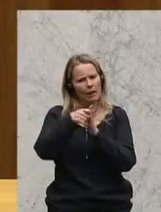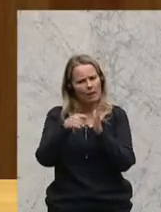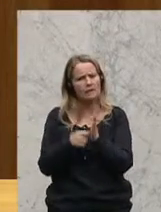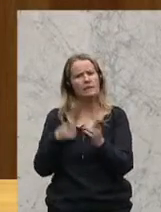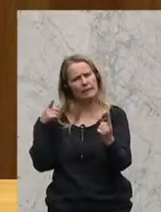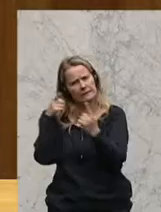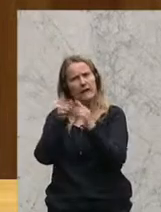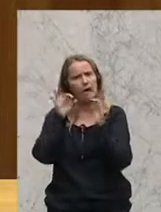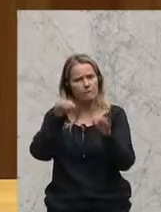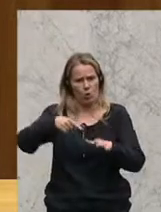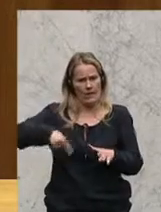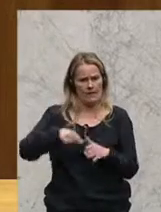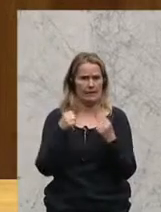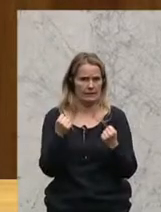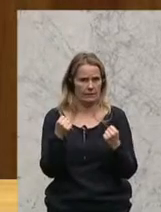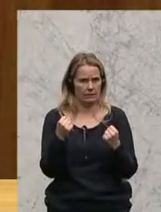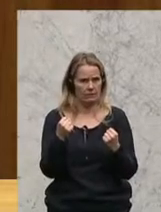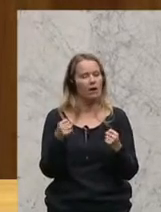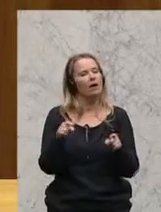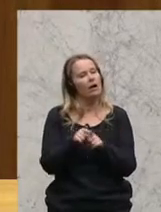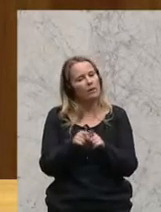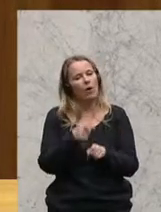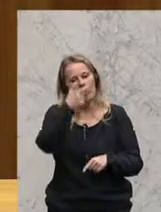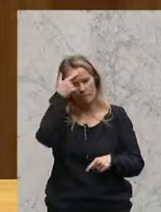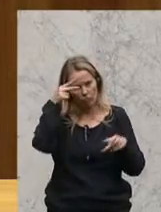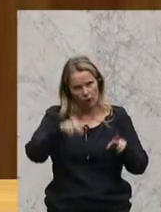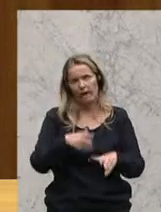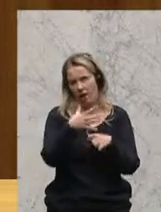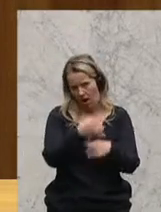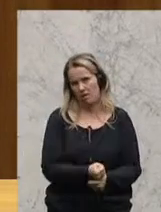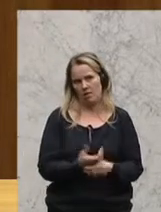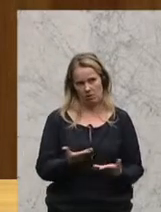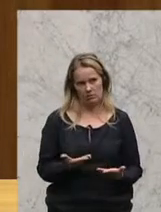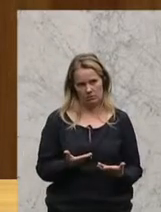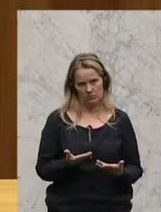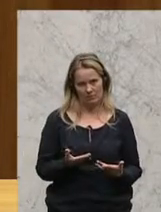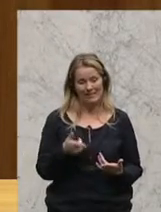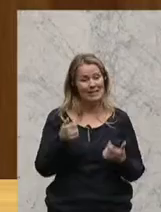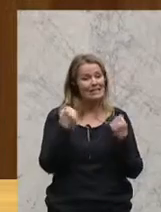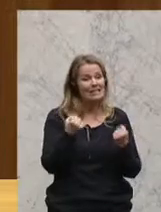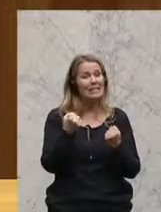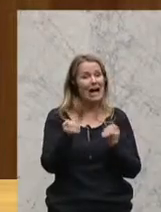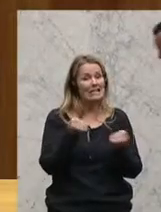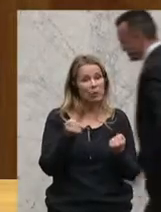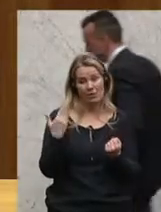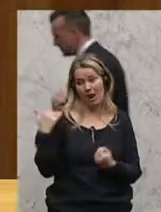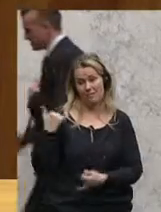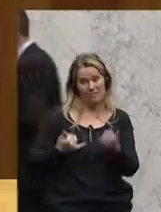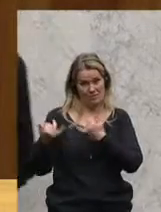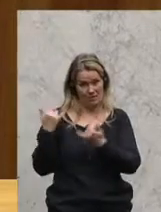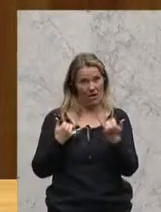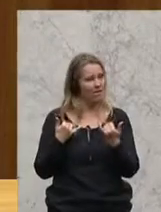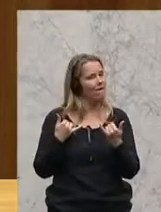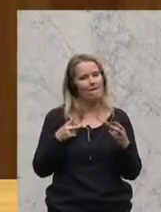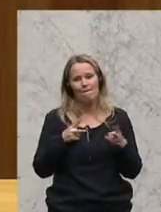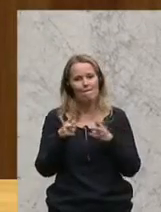inneren Sicherheit setzt. Und dafür sorgt, dabei auch natürlich die Menschenrechte eingehalten werden. Mit der Sicherheitspolitik in den letzten Jahren sind wir immer den